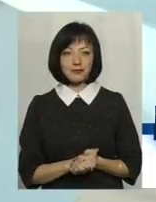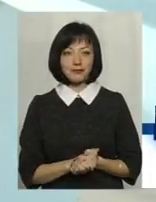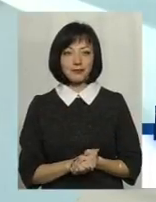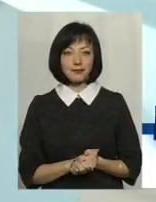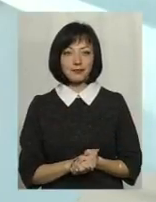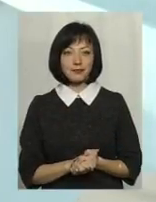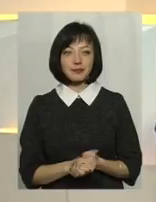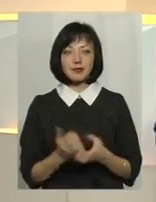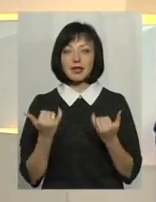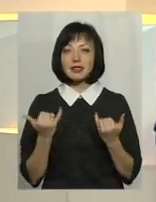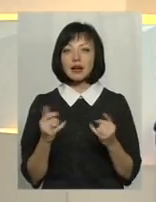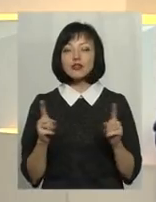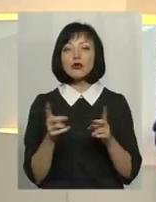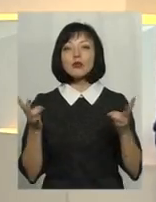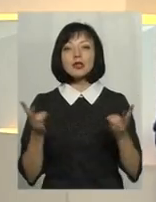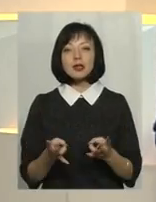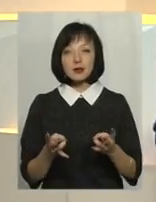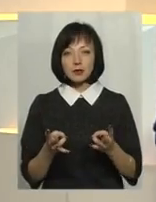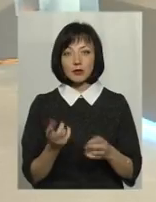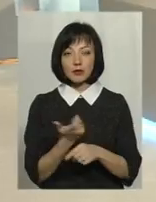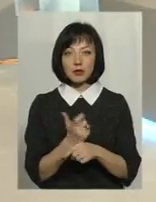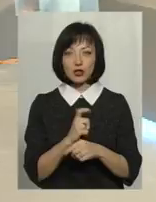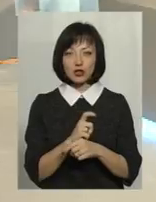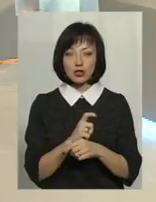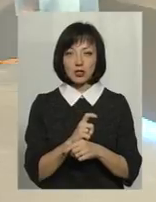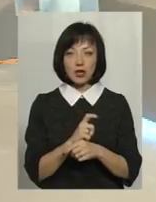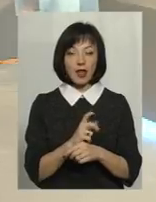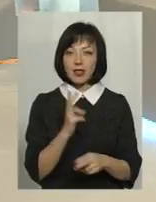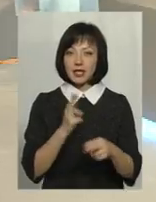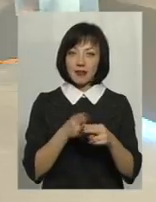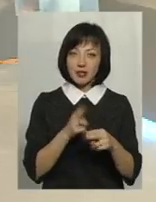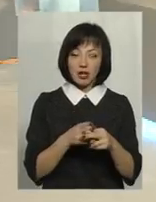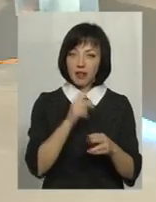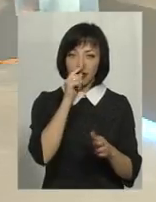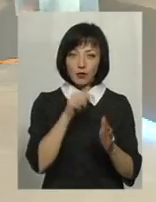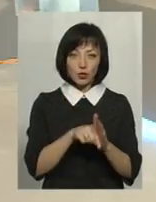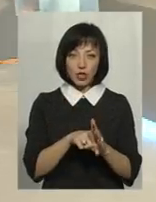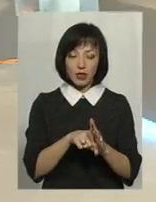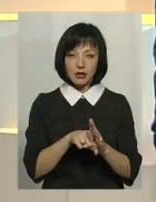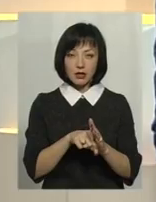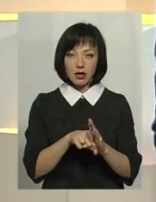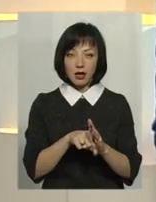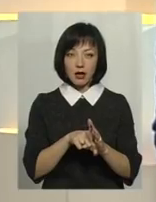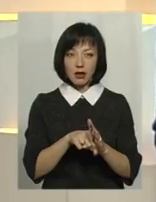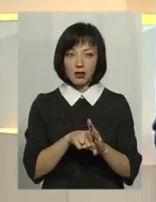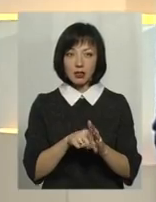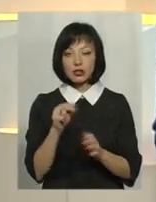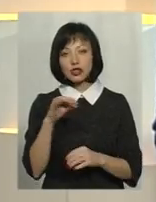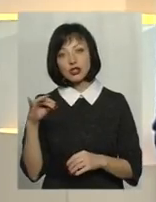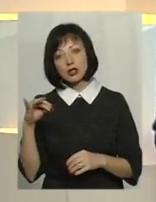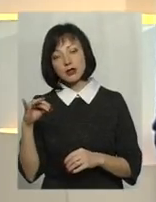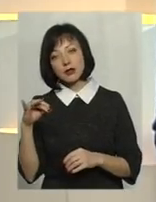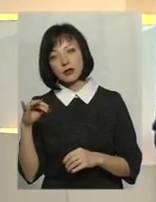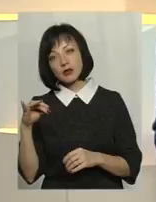Наразі. Що потрібно більше, аби не заважали, не втручалися, чи